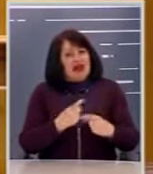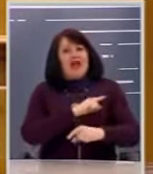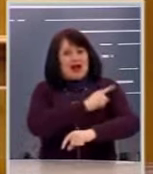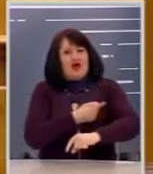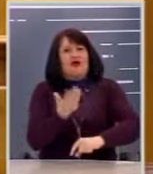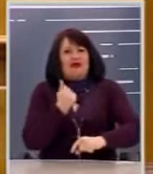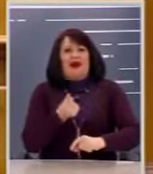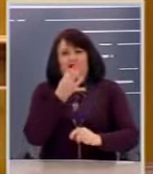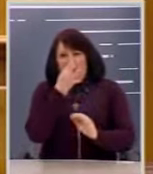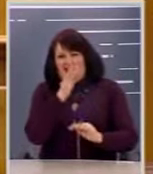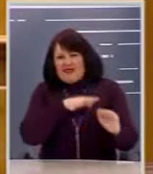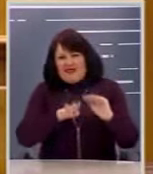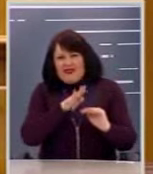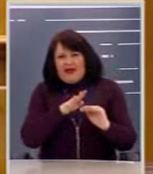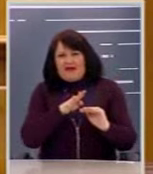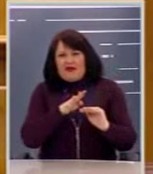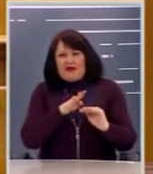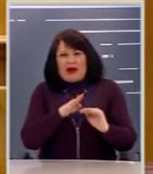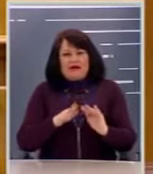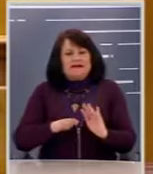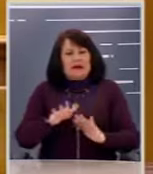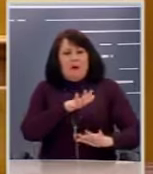στη διαφορά, στις κομπίνες.